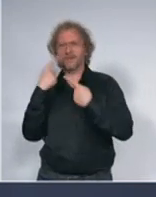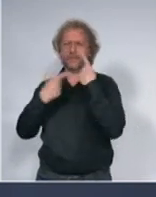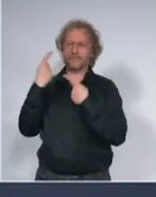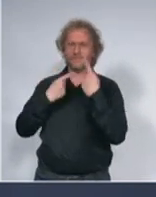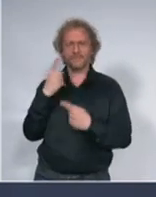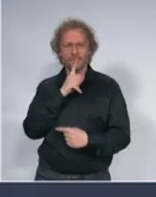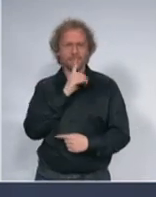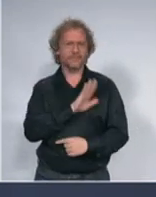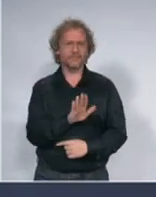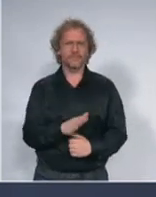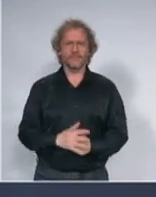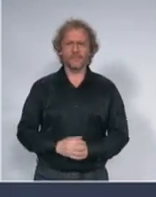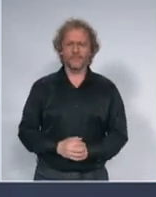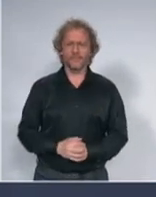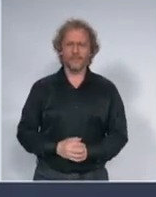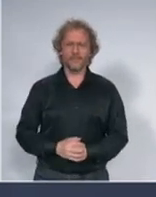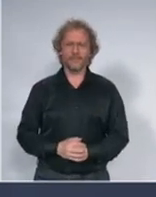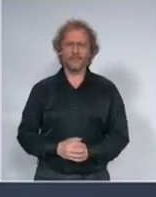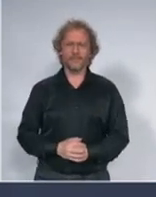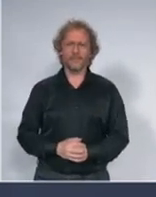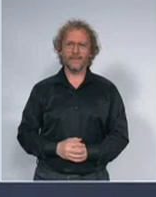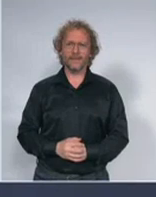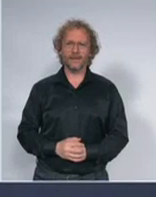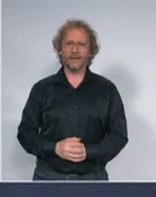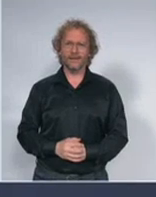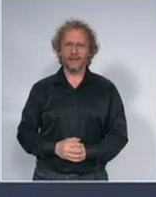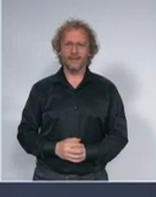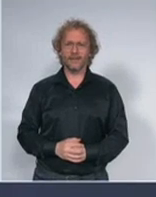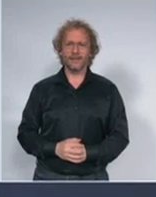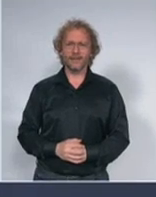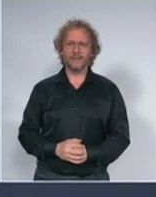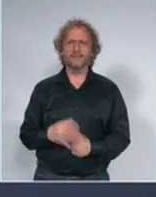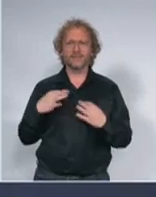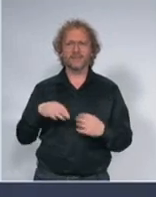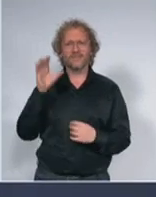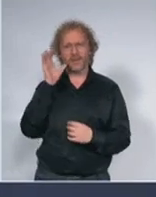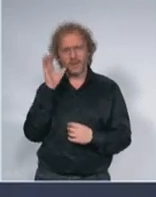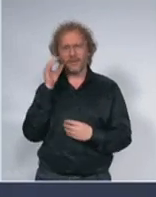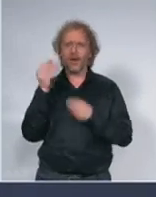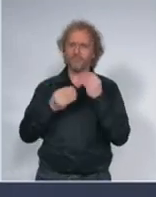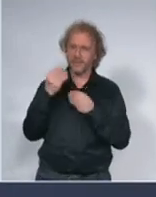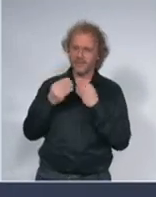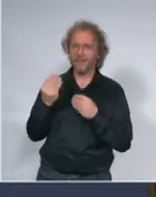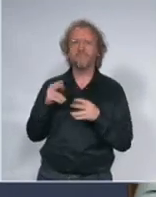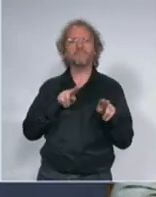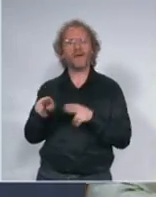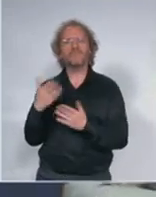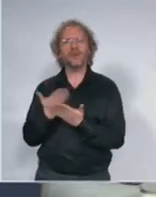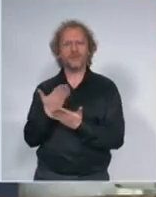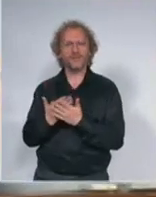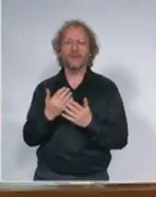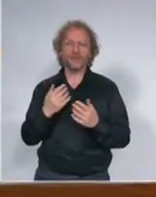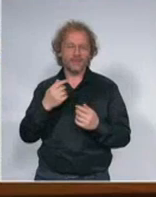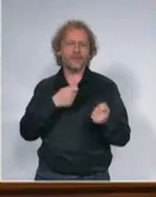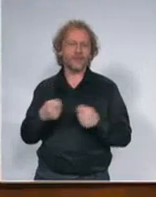Ja bih samo dodala znači primjerka je apsolutno objasnila pravnu osnovu donošenja ovakve odluke ja znam